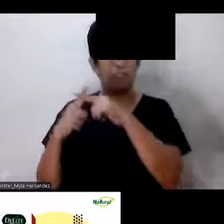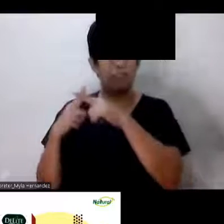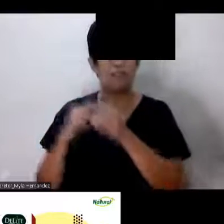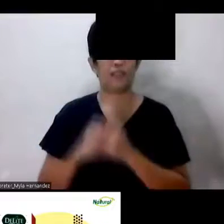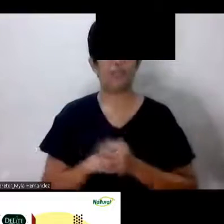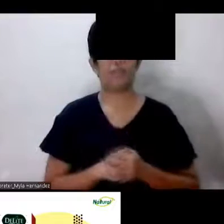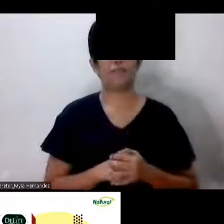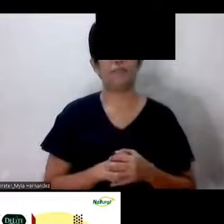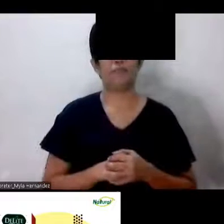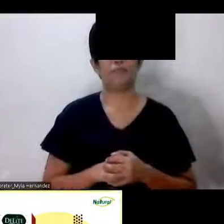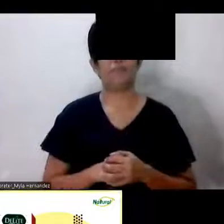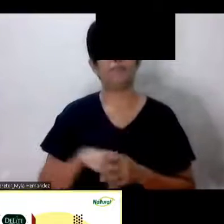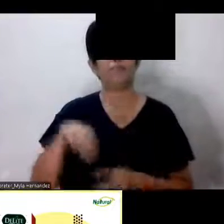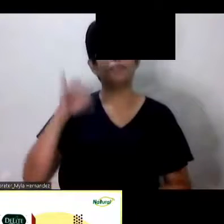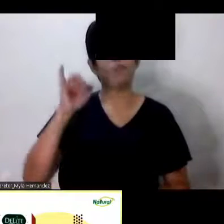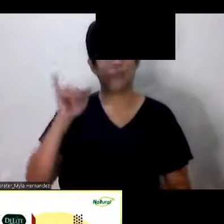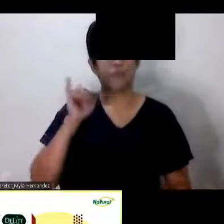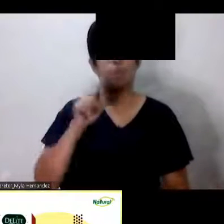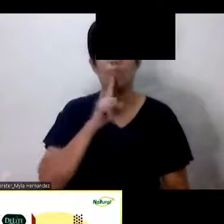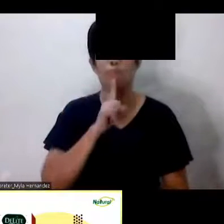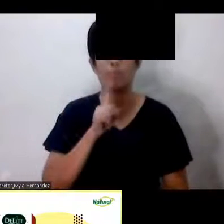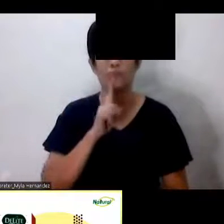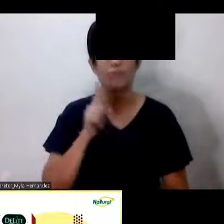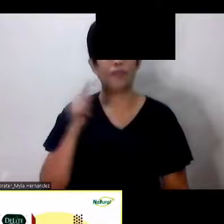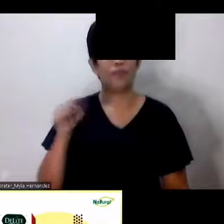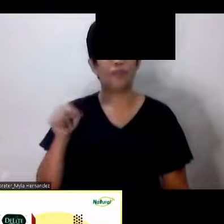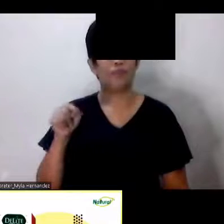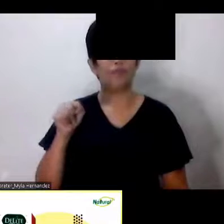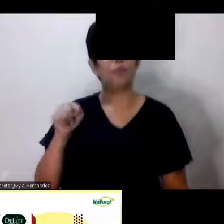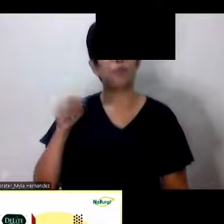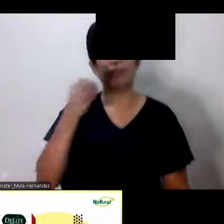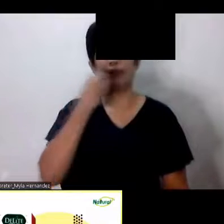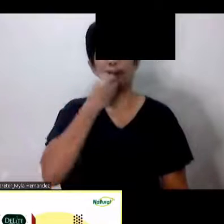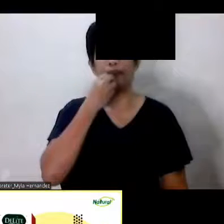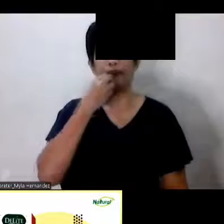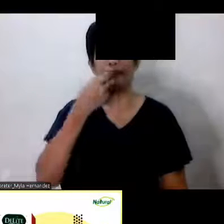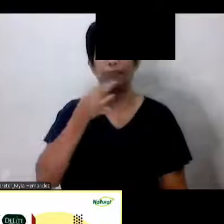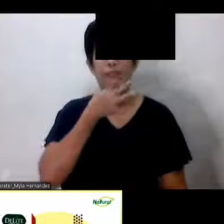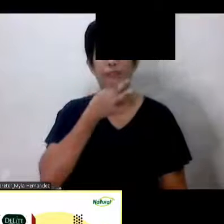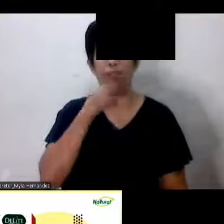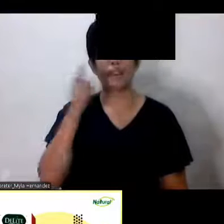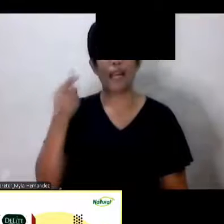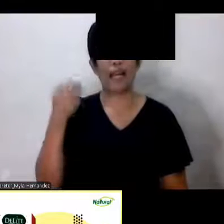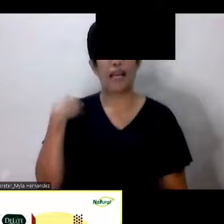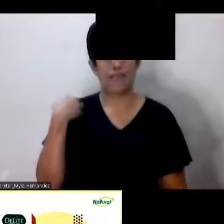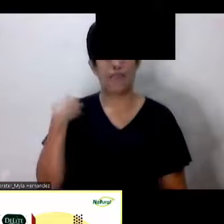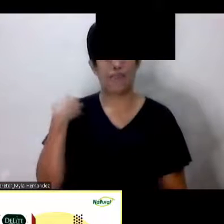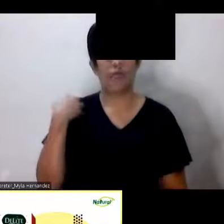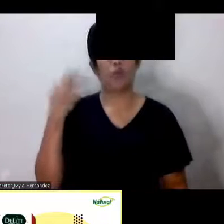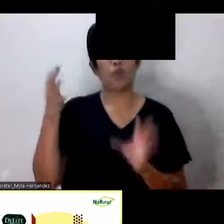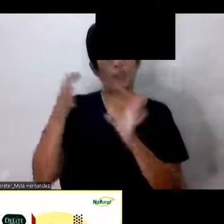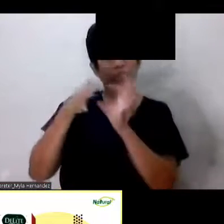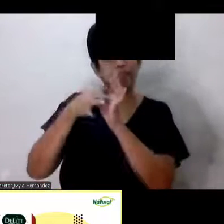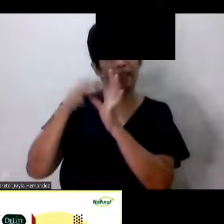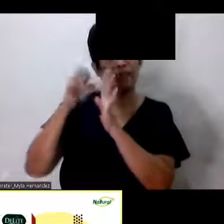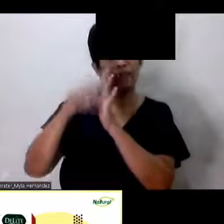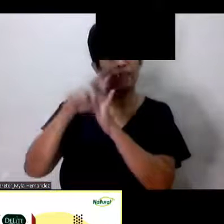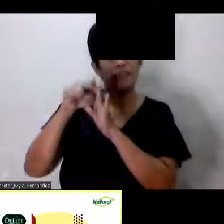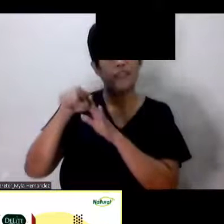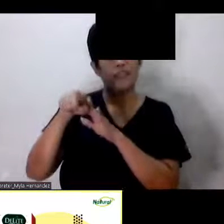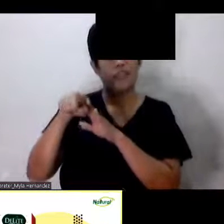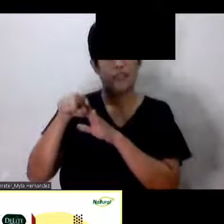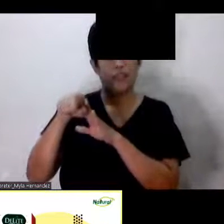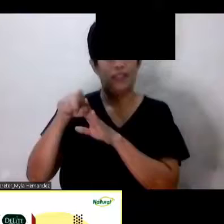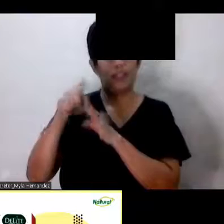ahead Brother Benson Yes Definitely Yung kinakain natin Ay may ugnayan Sa kalidad ng